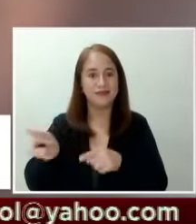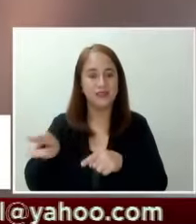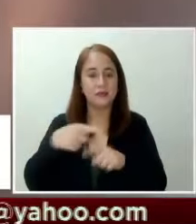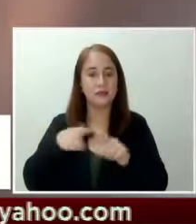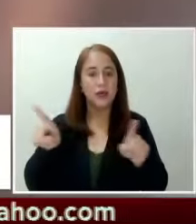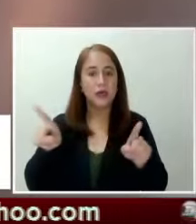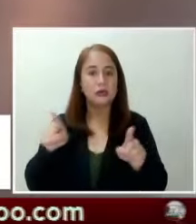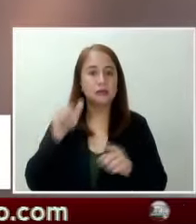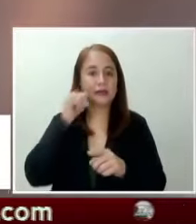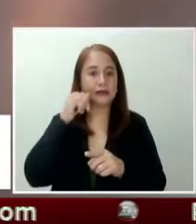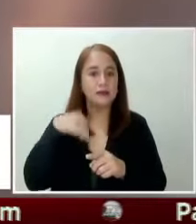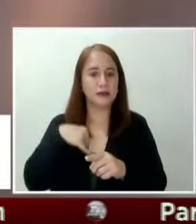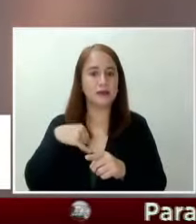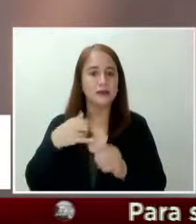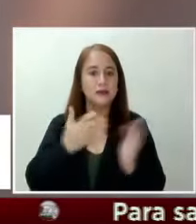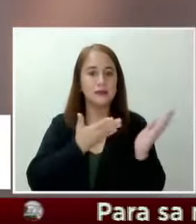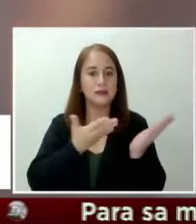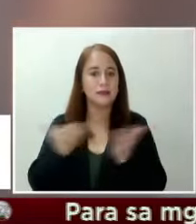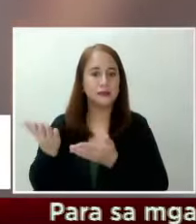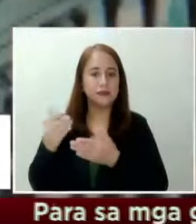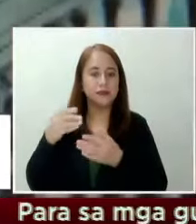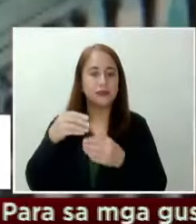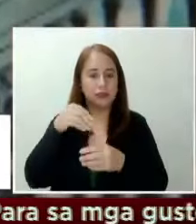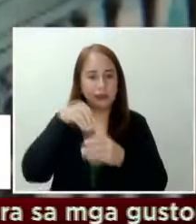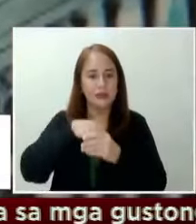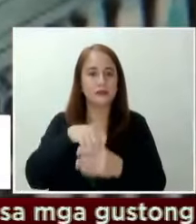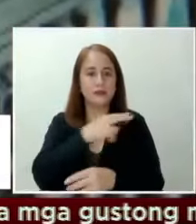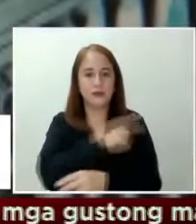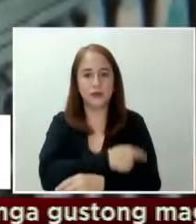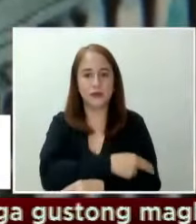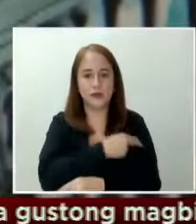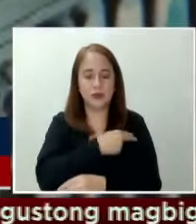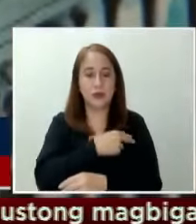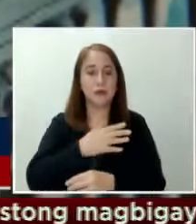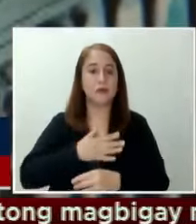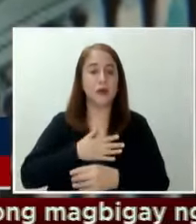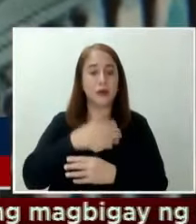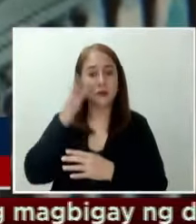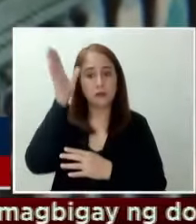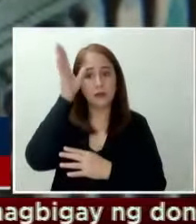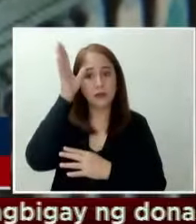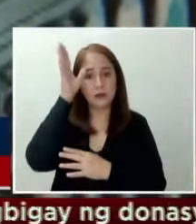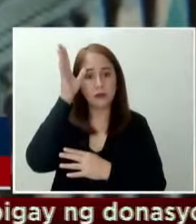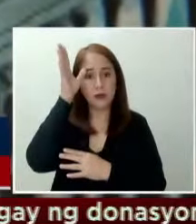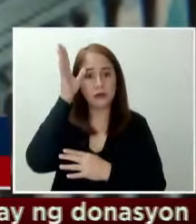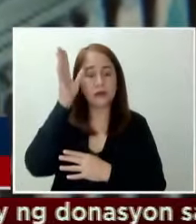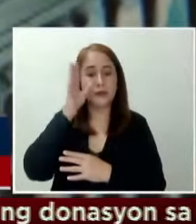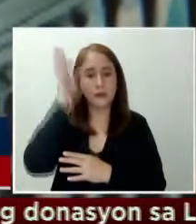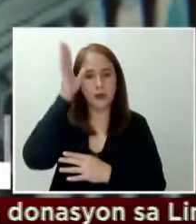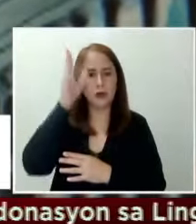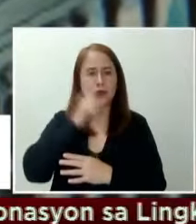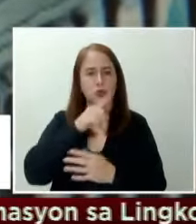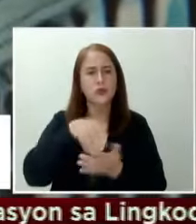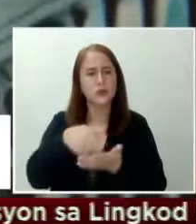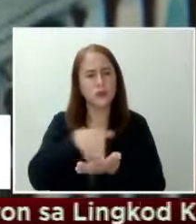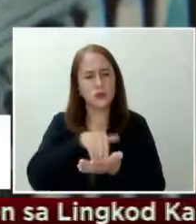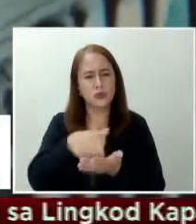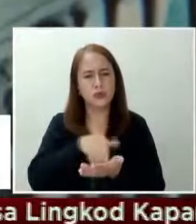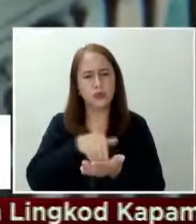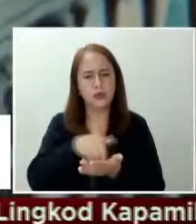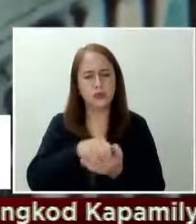kahapon lang siya naipasok sa pagamutan. Yung father ko, that time, sobrang nangihina na siya.